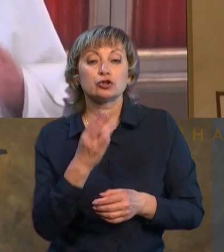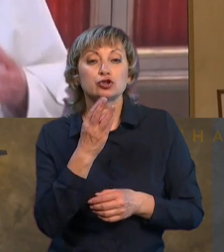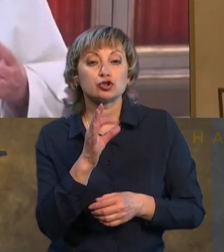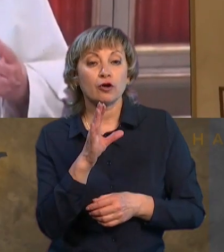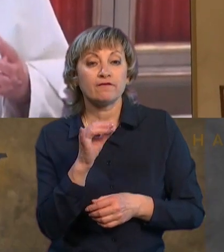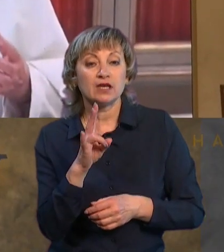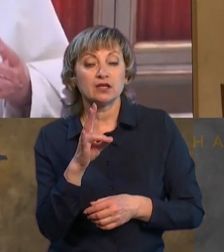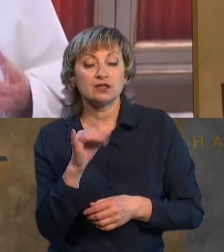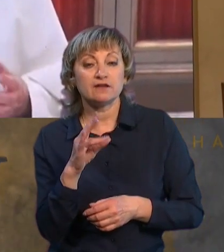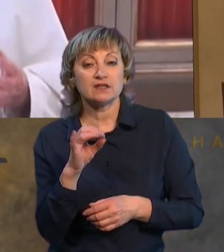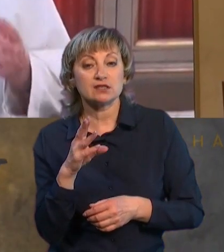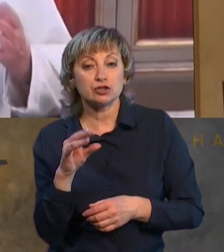Оксана,